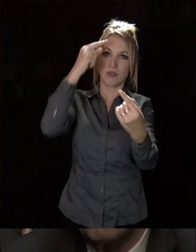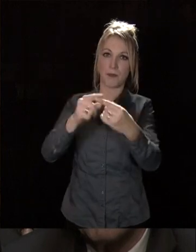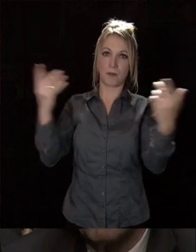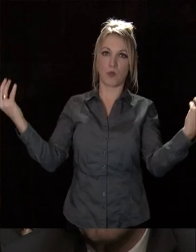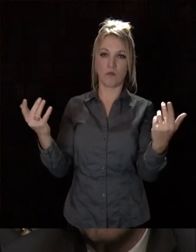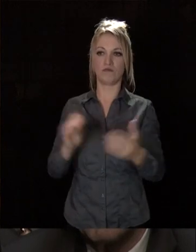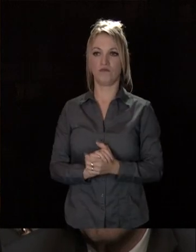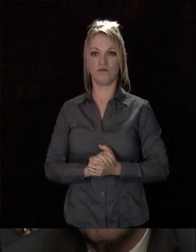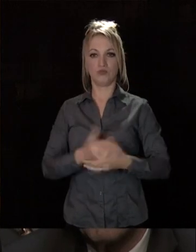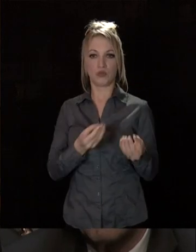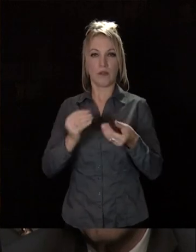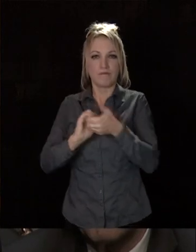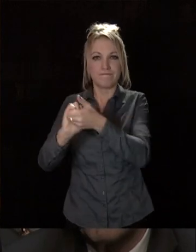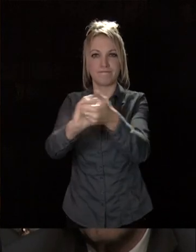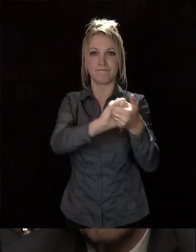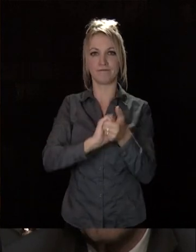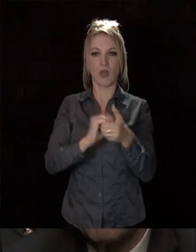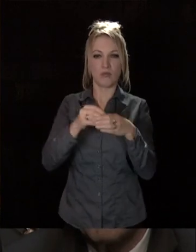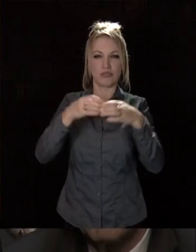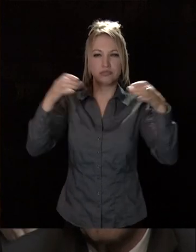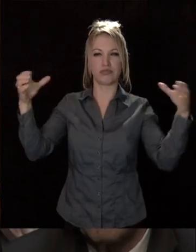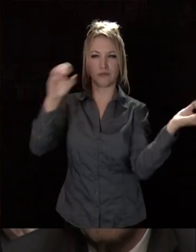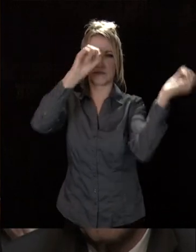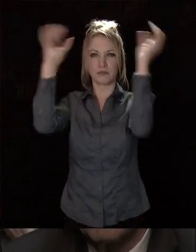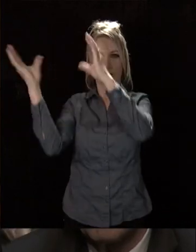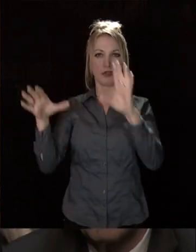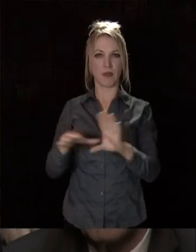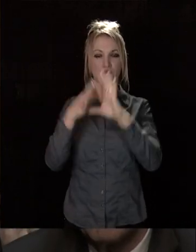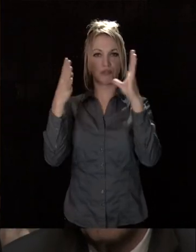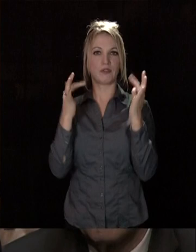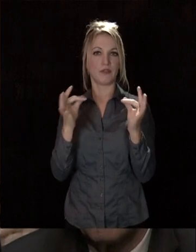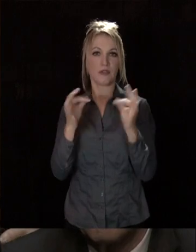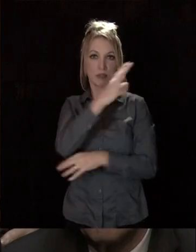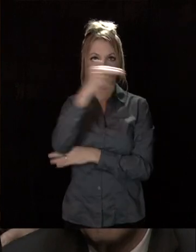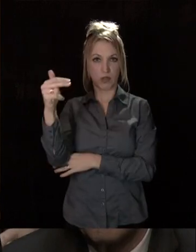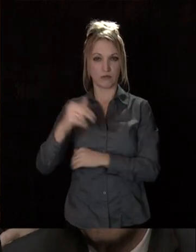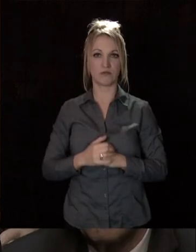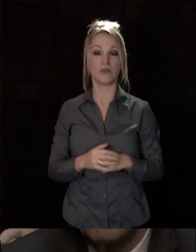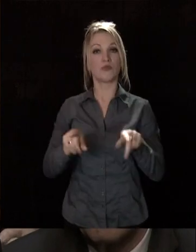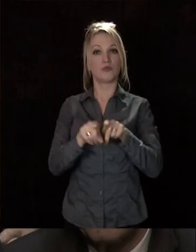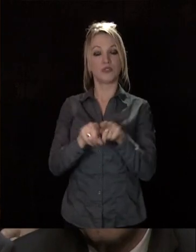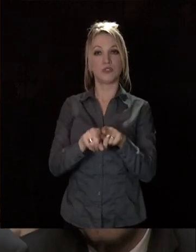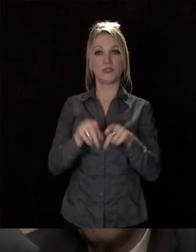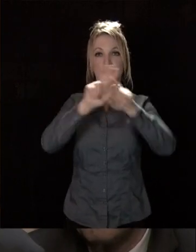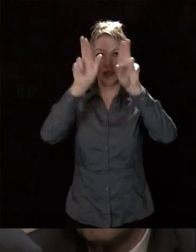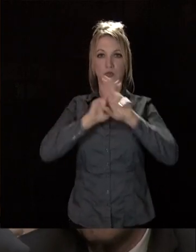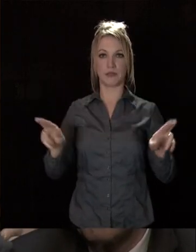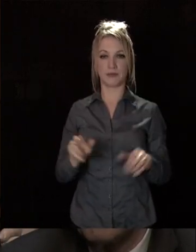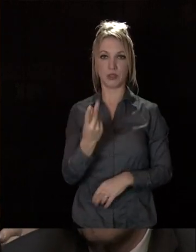'objectif de fédérer, d'accroître notre visibilité, bien sûr, au plan national et aussi international.